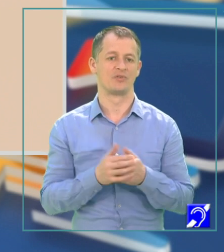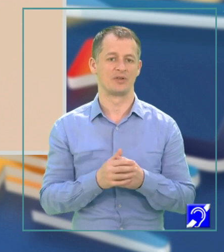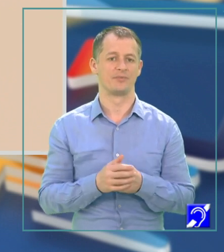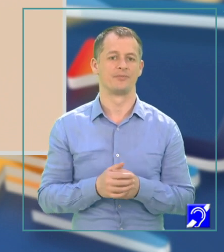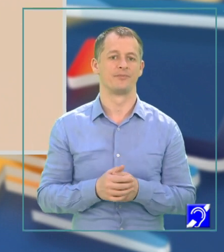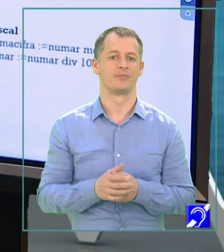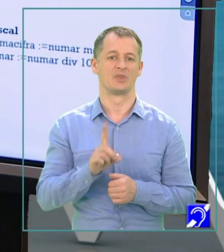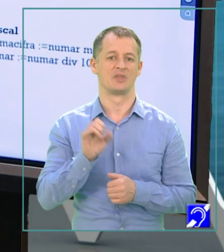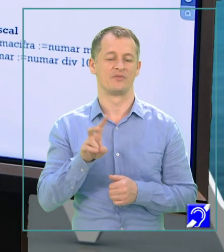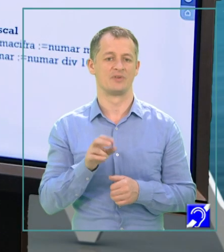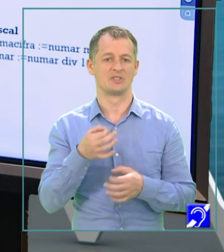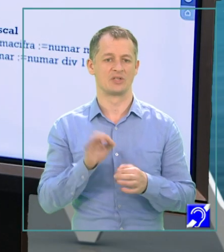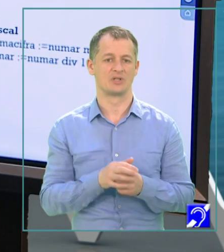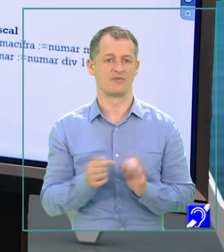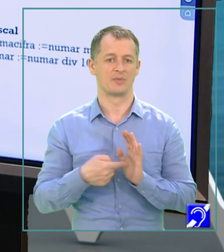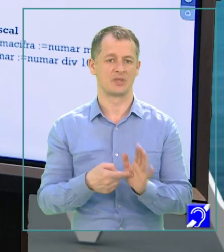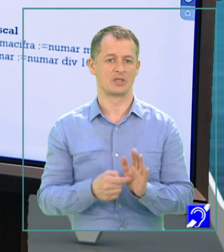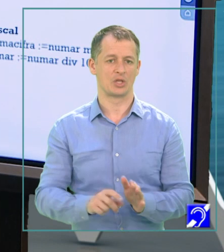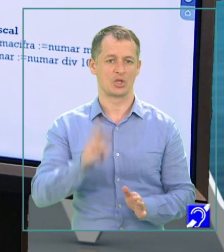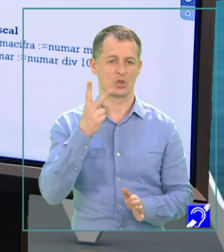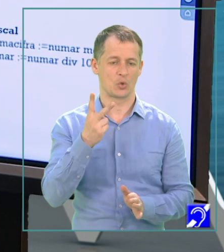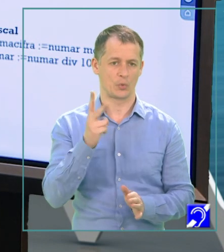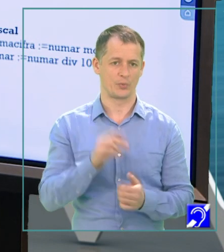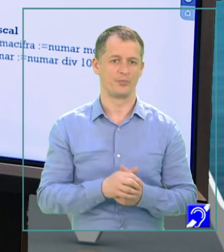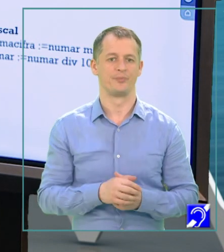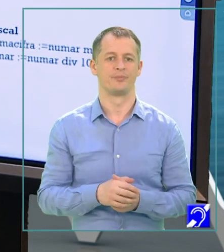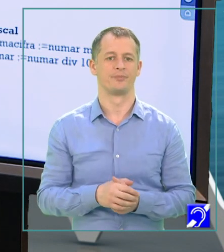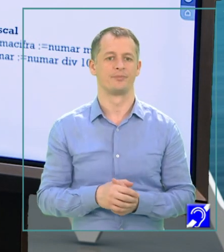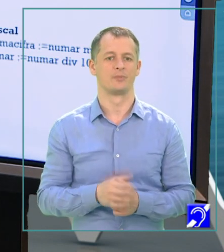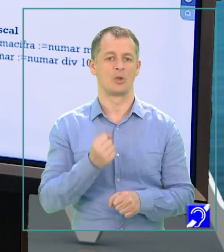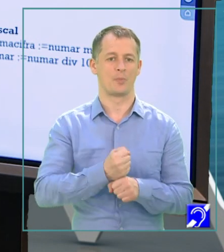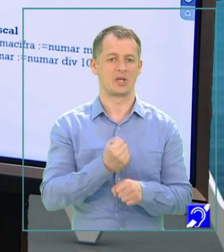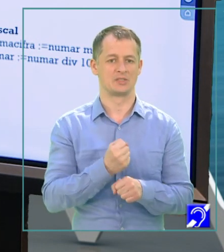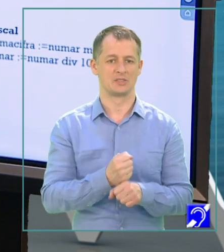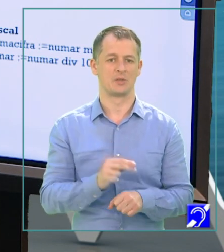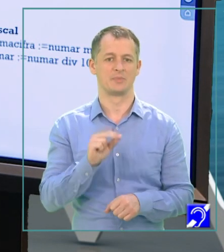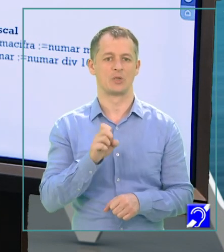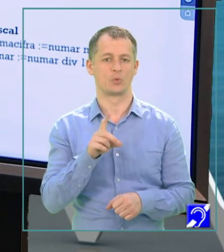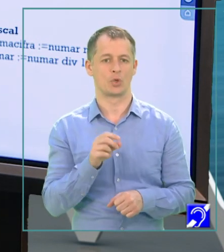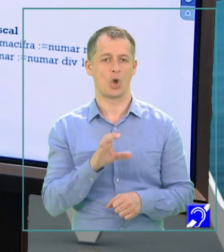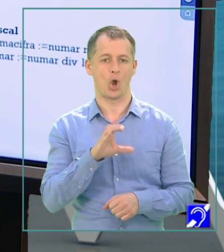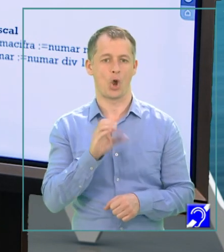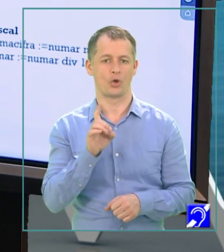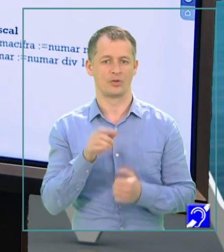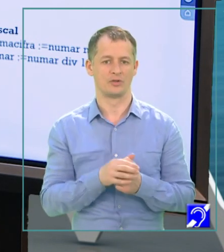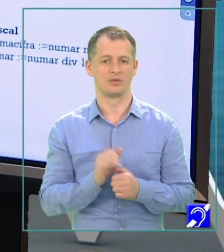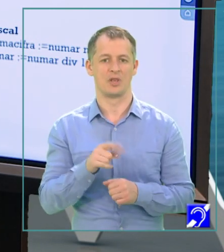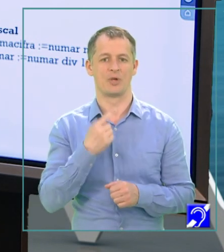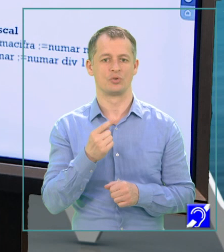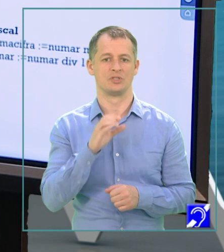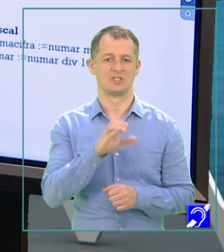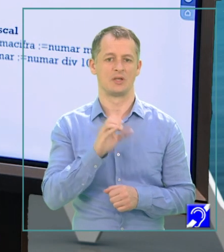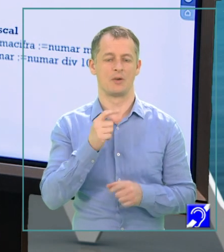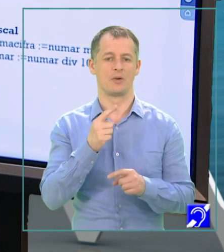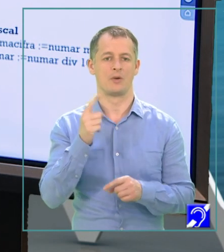Avem reprezentate cele două operații în limbajul pseudocod, în limbajul C++ și în